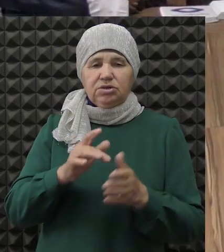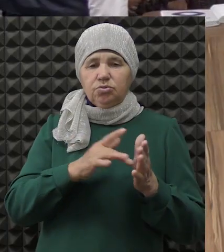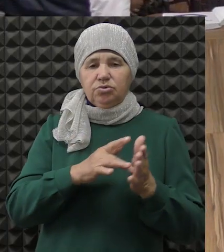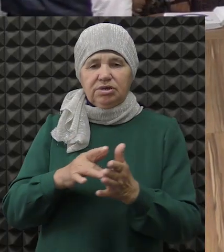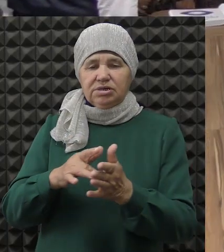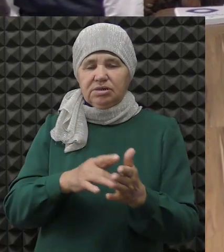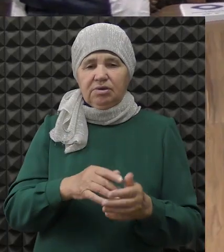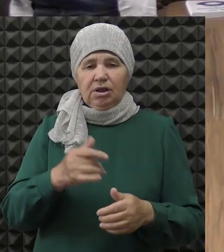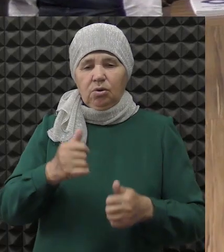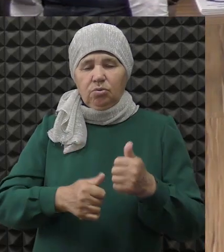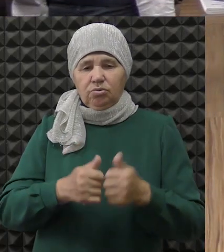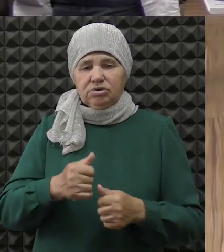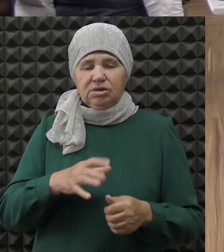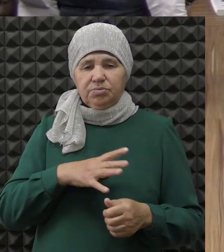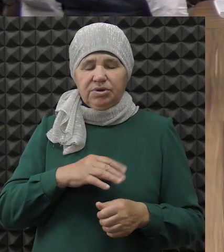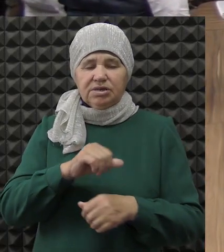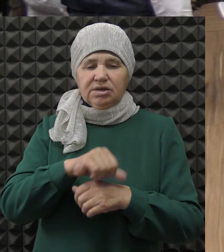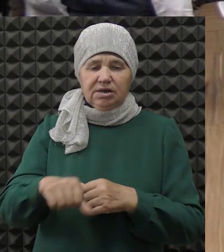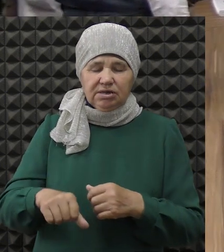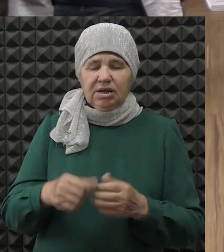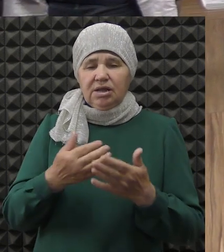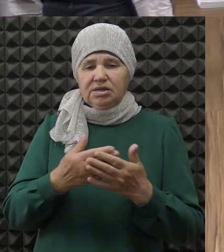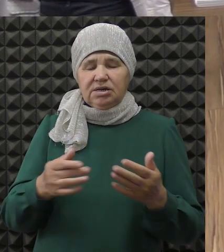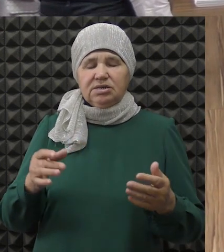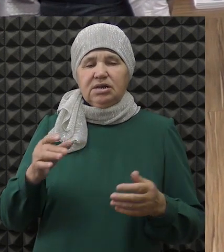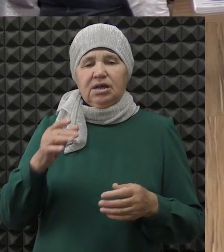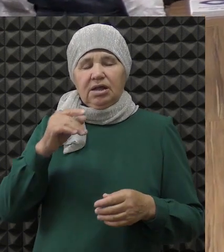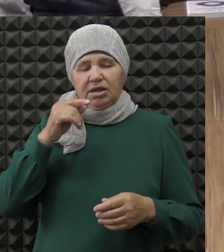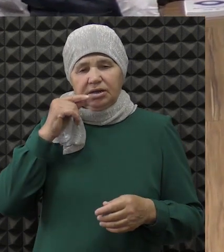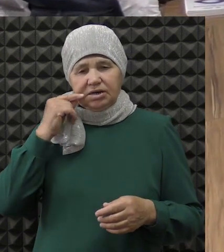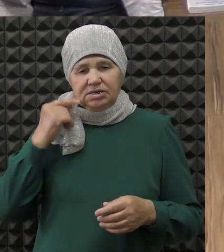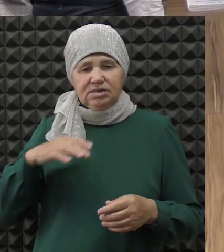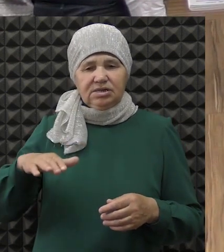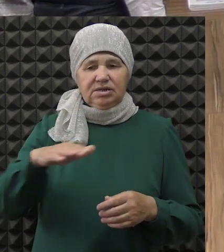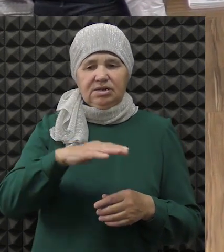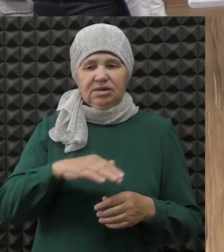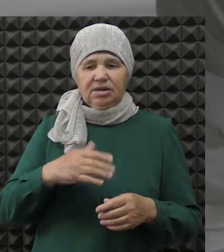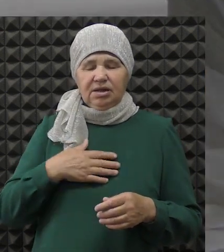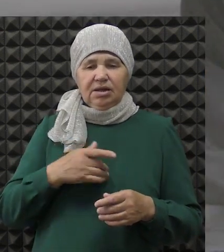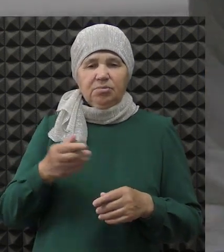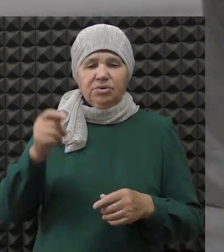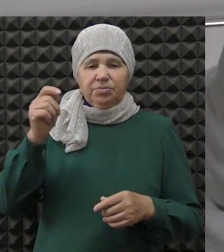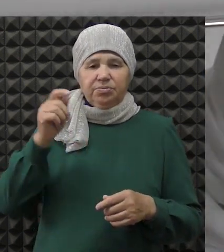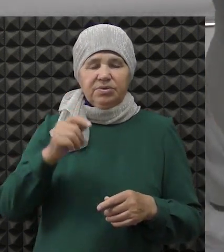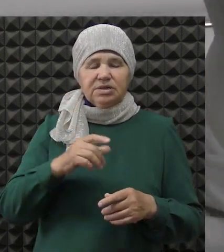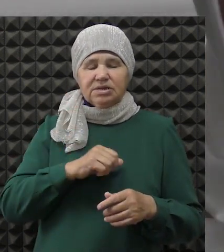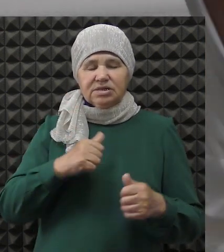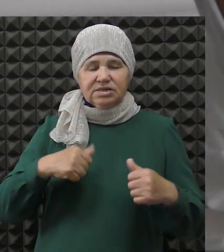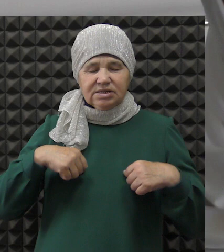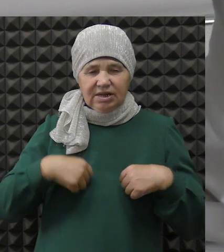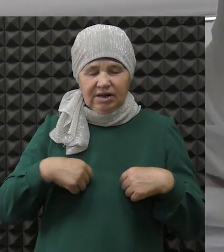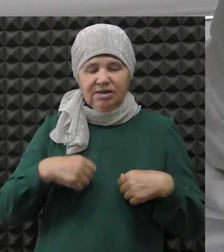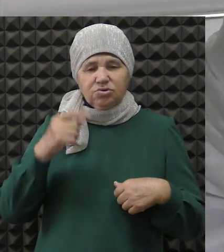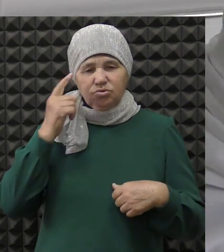туристами. Причем гости Ердамы были как из-за рубежа, так и из разных регионов России. Мы делали дуга, что мы иншалла туда поедем и